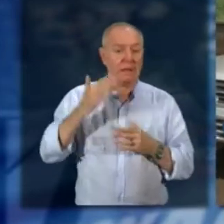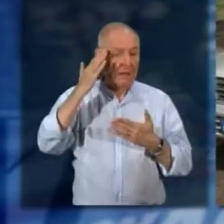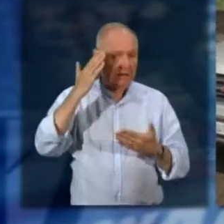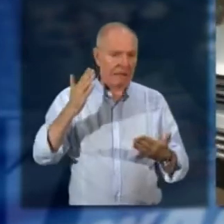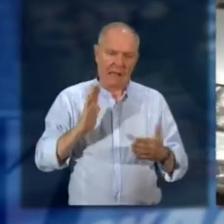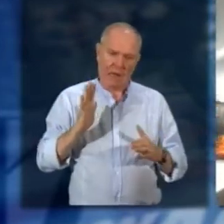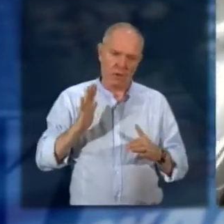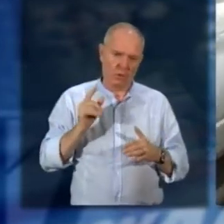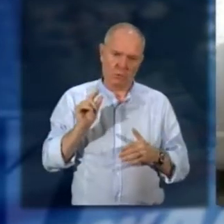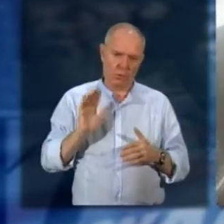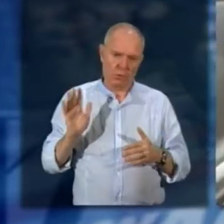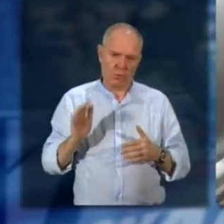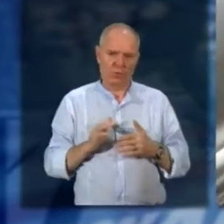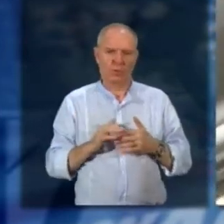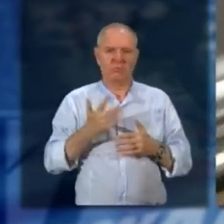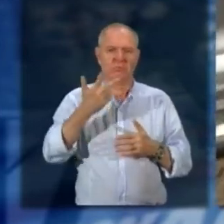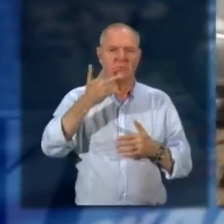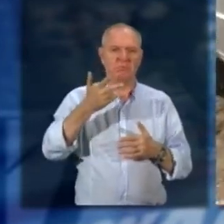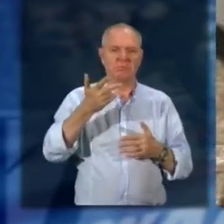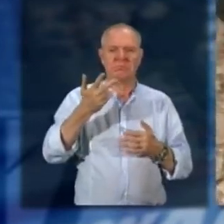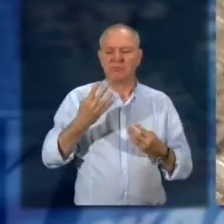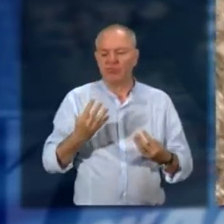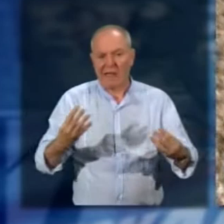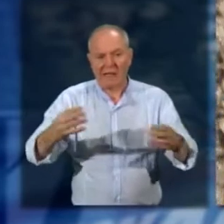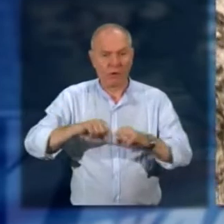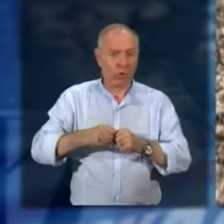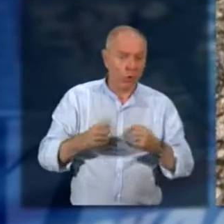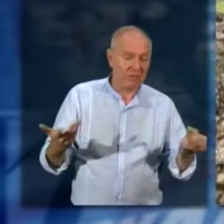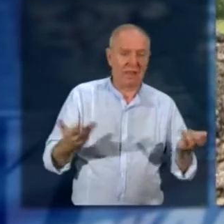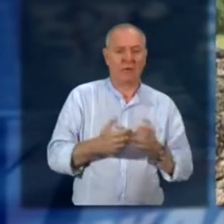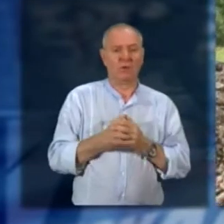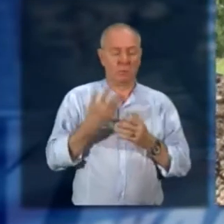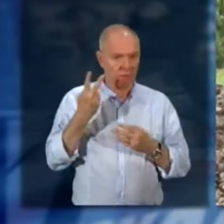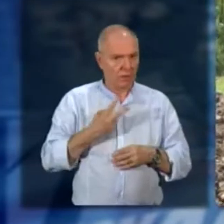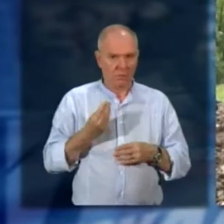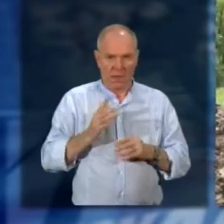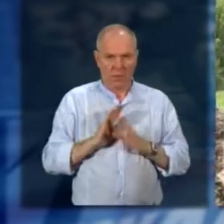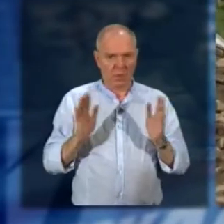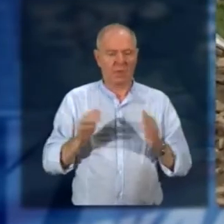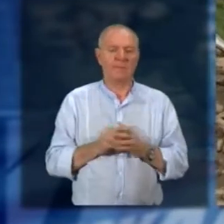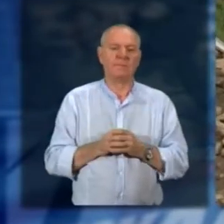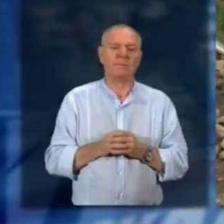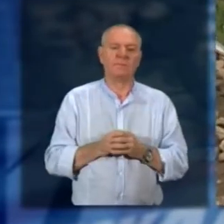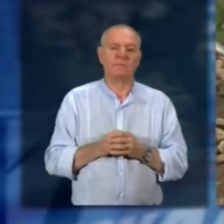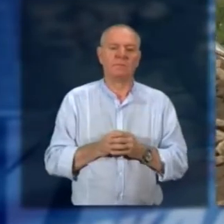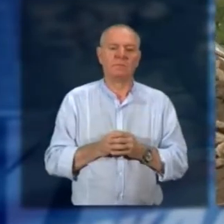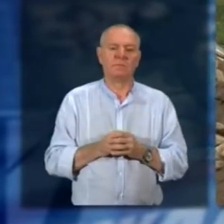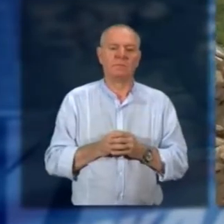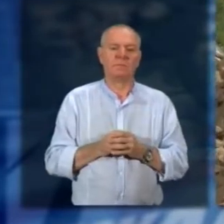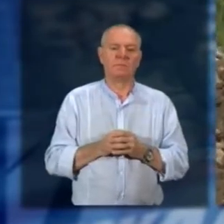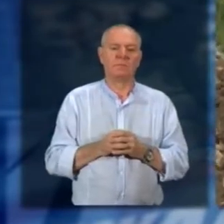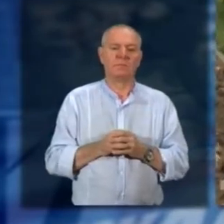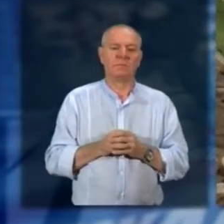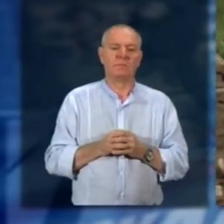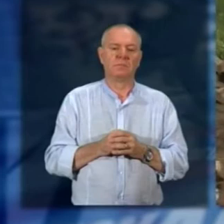stati minimi, un po''aio, un po' il giardino, però tanta paura. Tanta paura e così